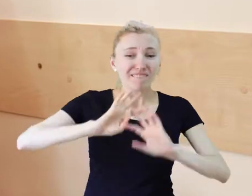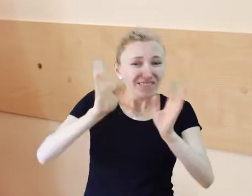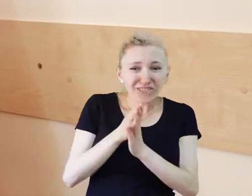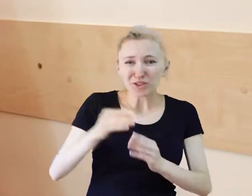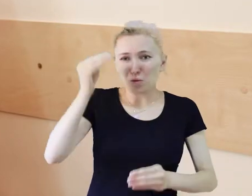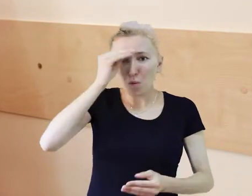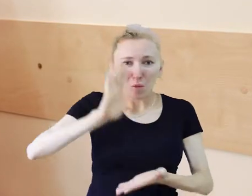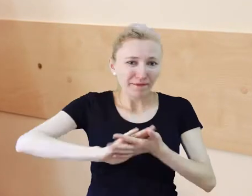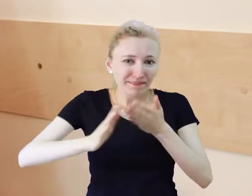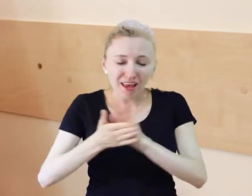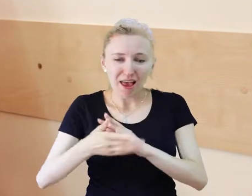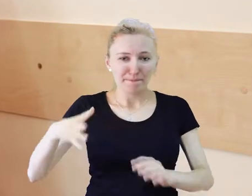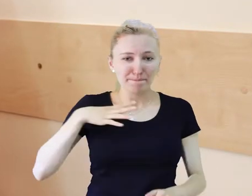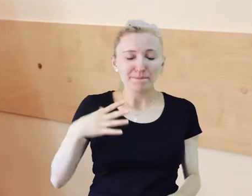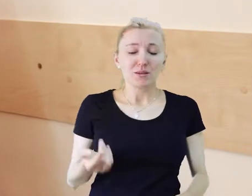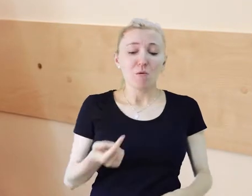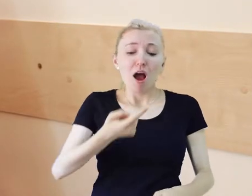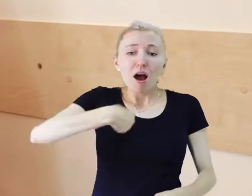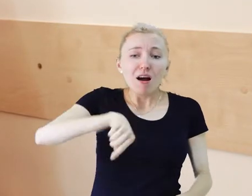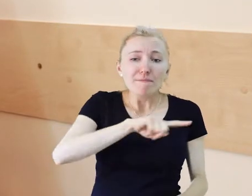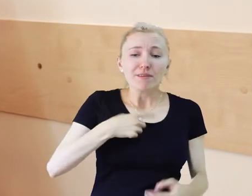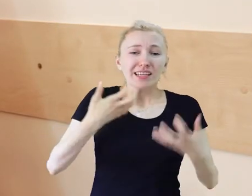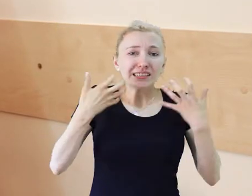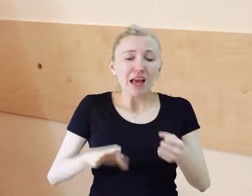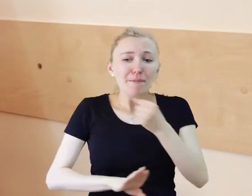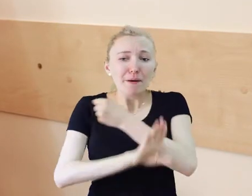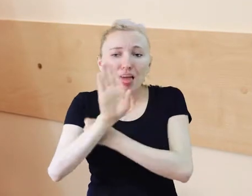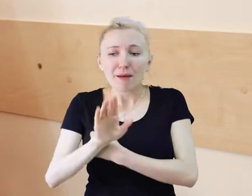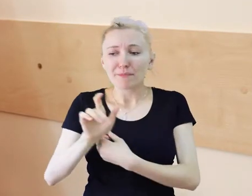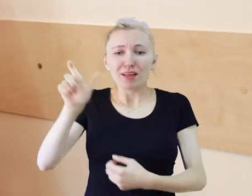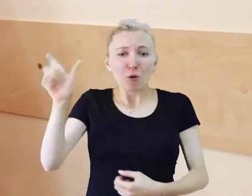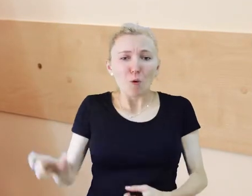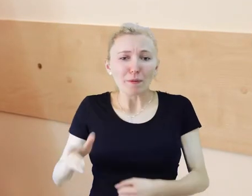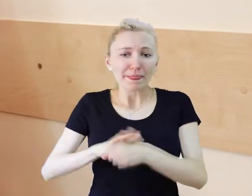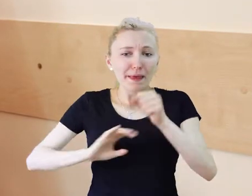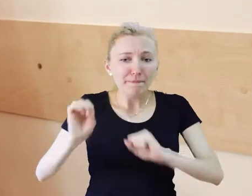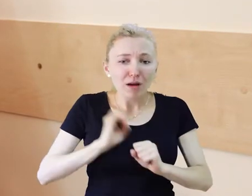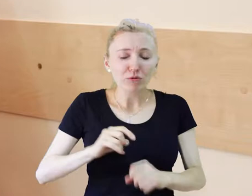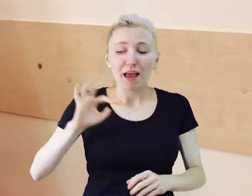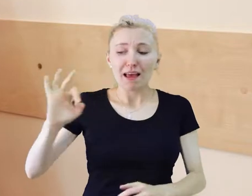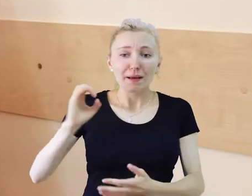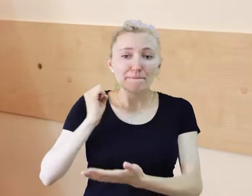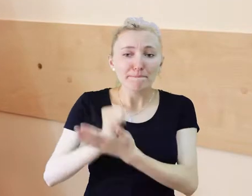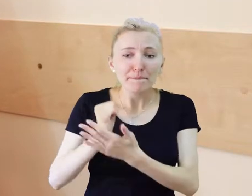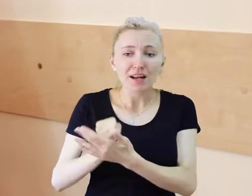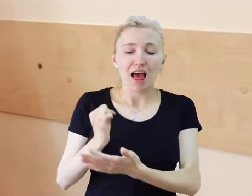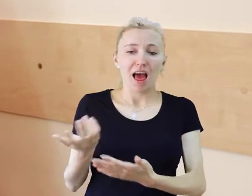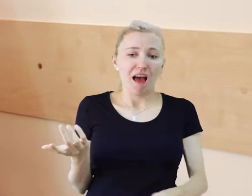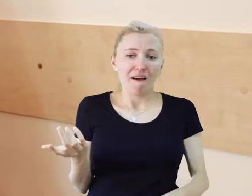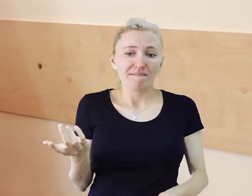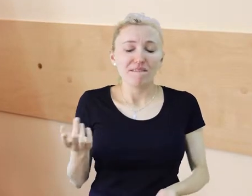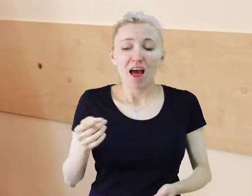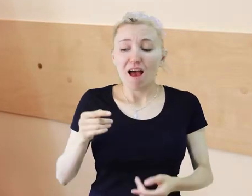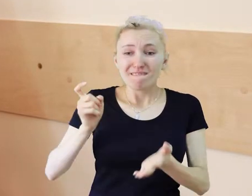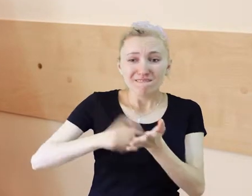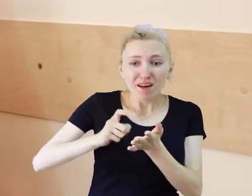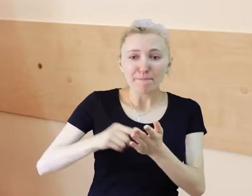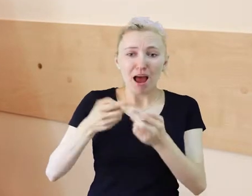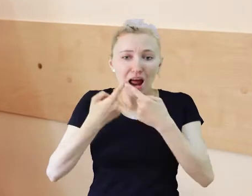No i chcieliśmy w szerokim gonie reprezentować,